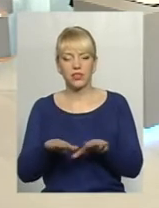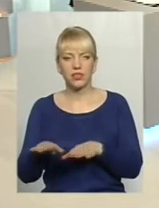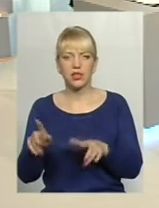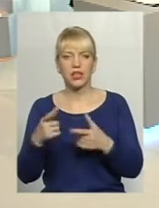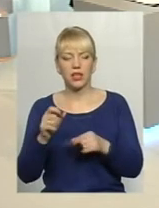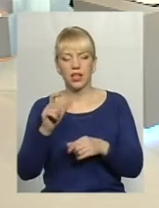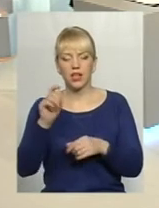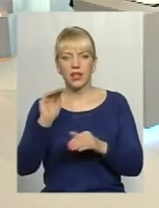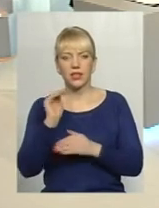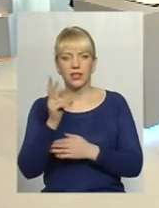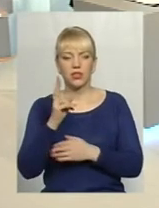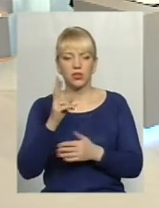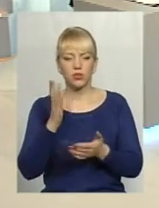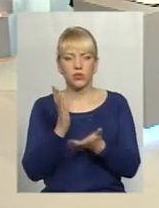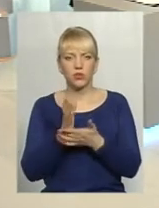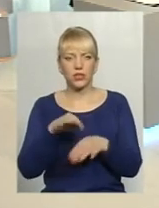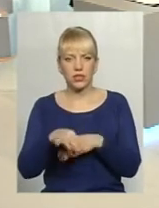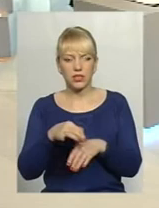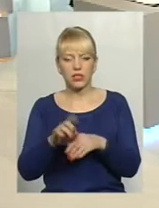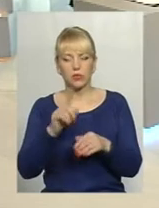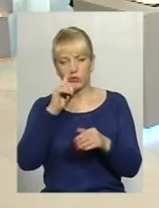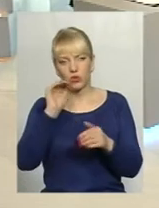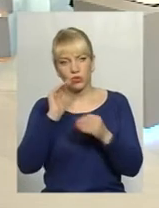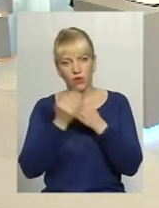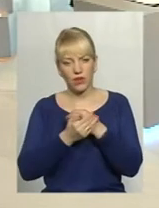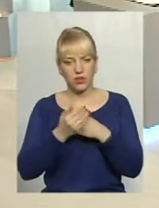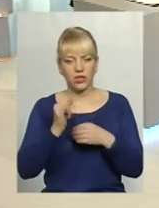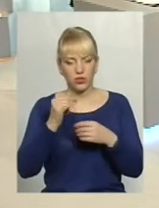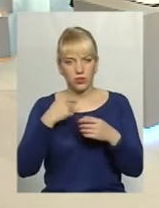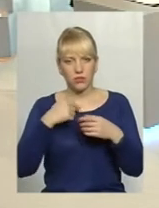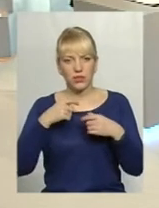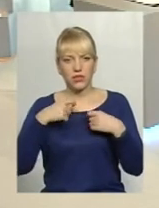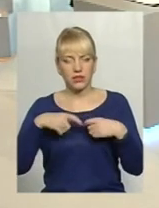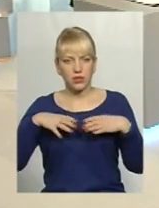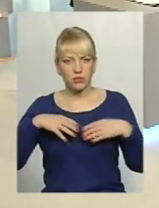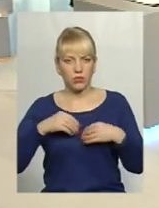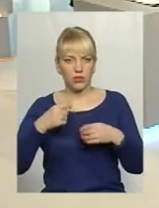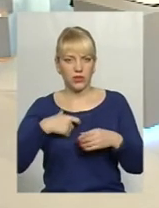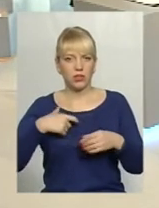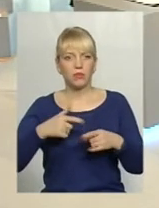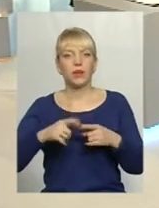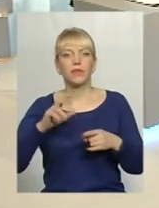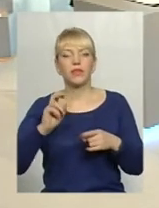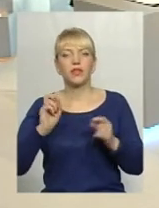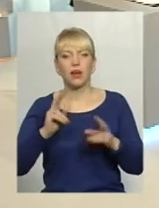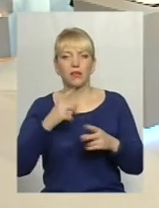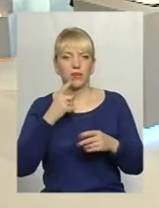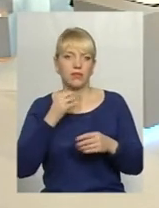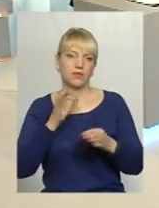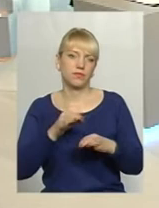насильницьких днів, може сховатись, там хоча б час опанувати себе, чи є якісь, можливо, як це правильно сказати,